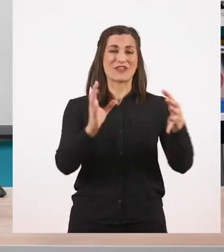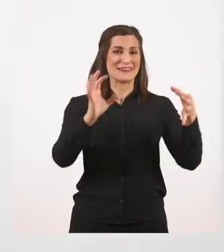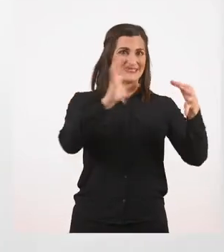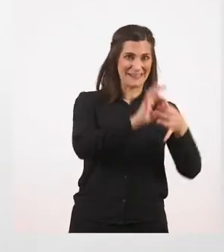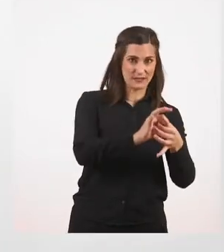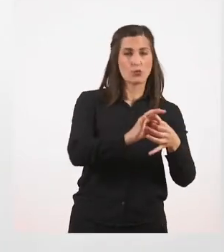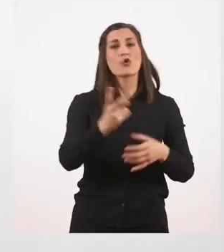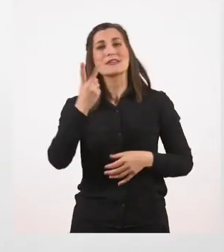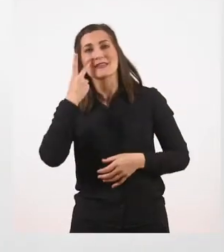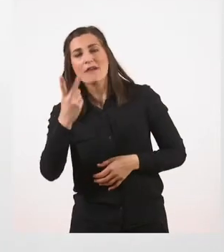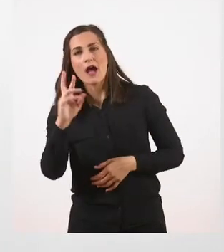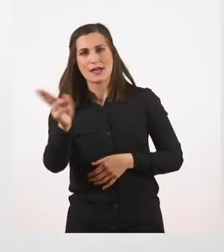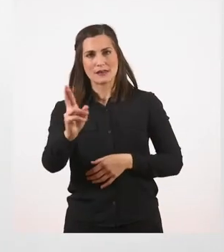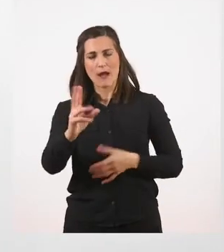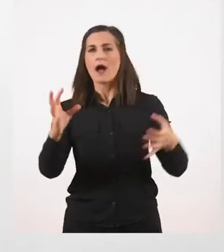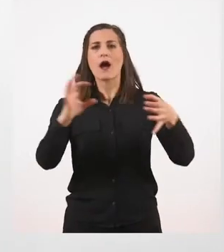πρόταση.